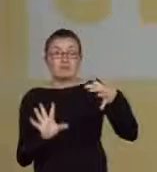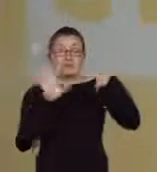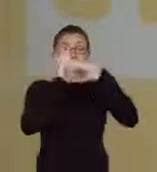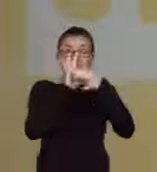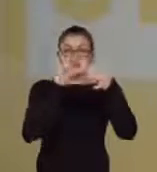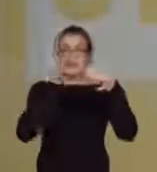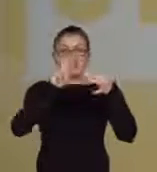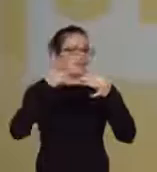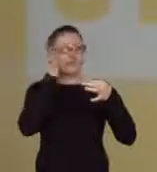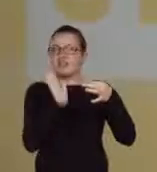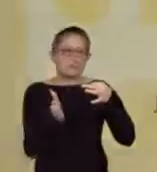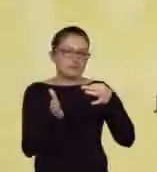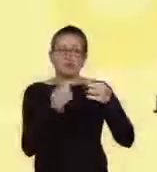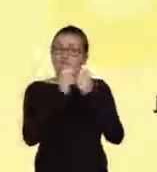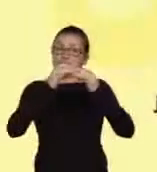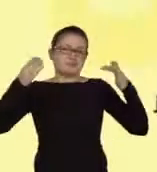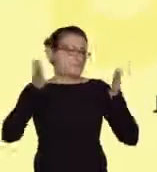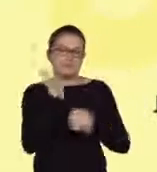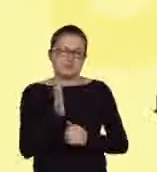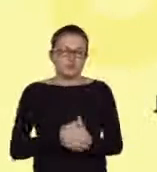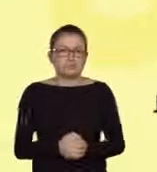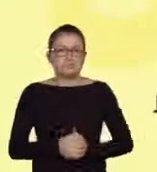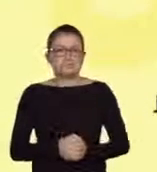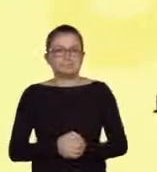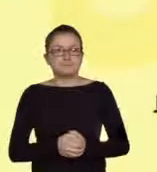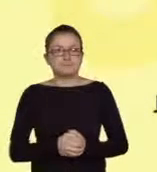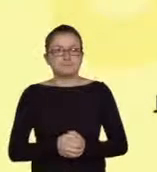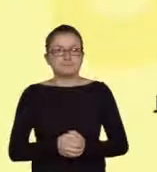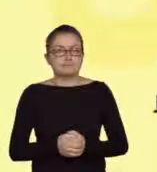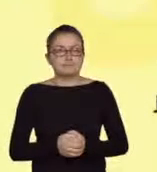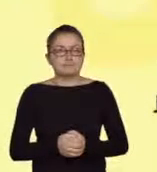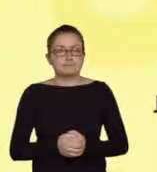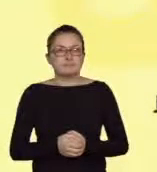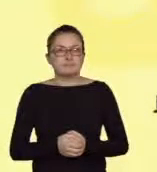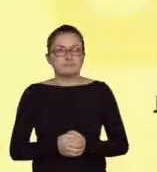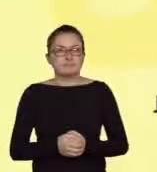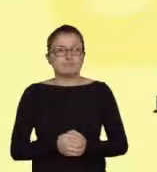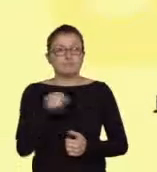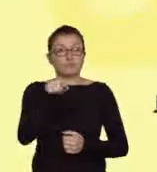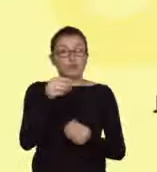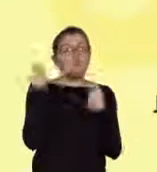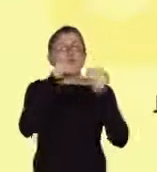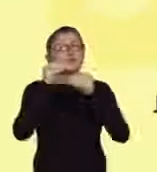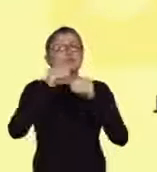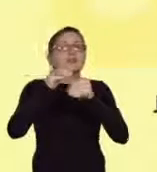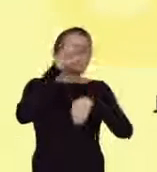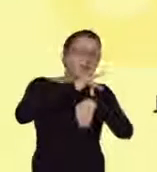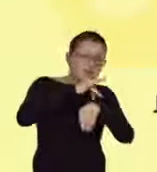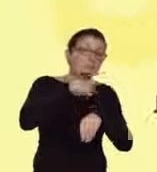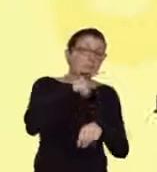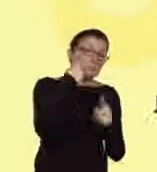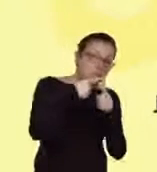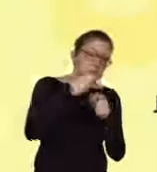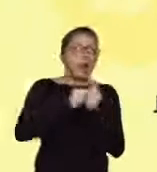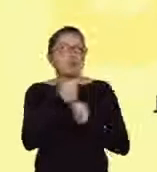wirusowego, które nie zostanie namnożone. Wynik tego doświadczenia może być zatem pozytywny bądź negatywny i świadczyć